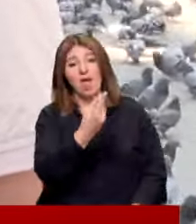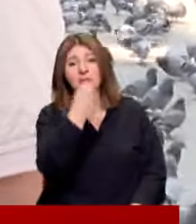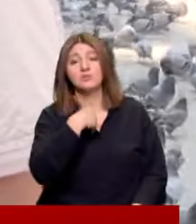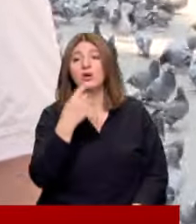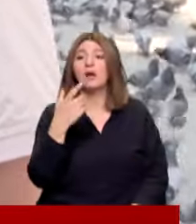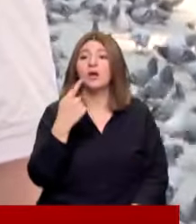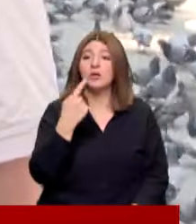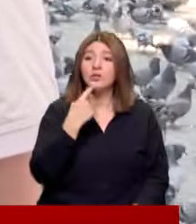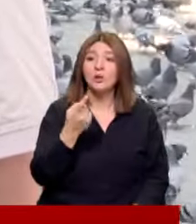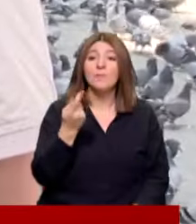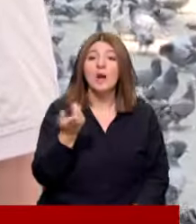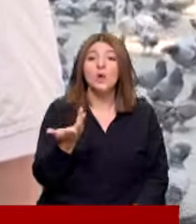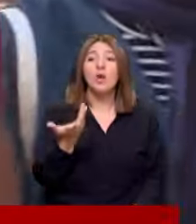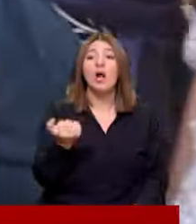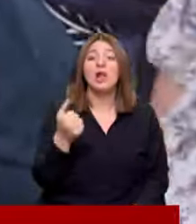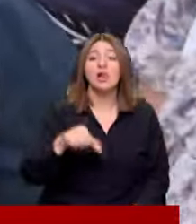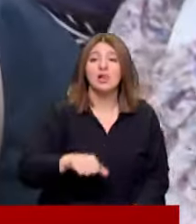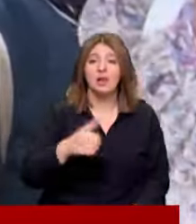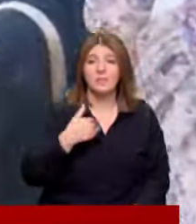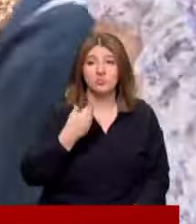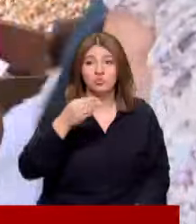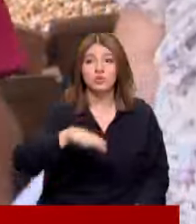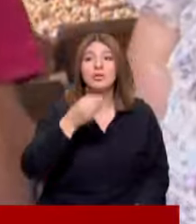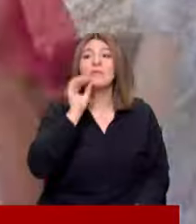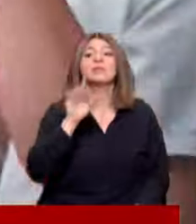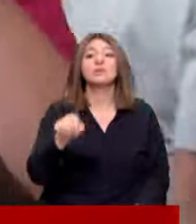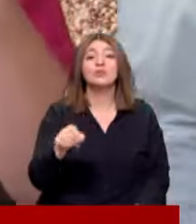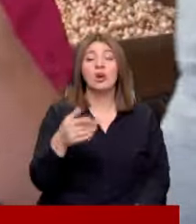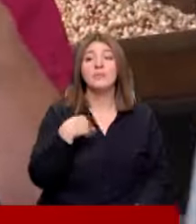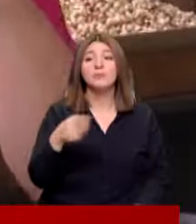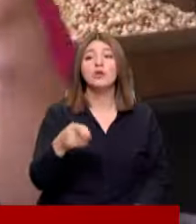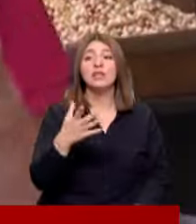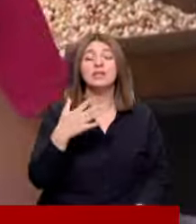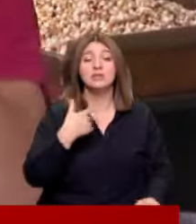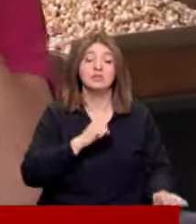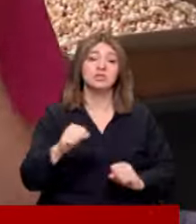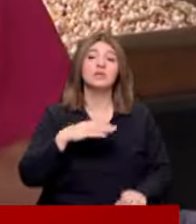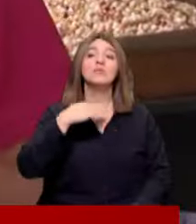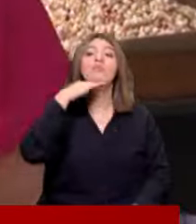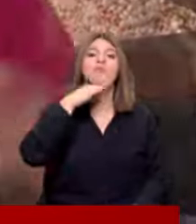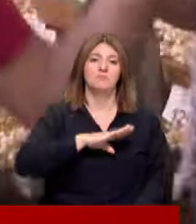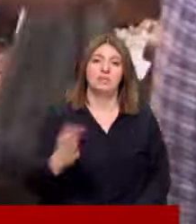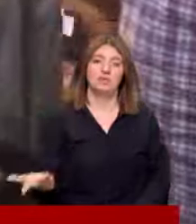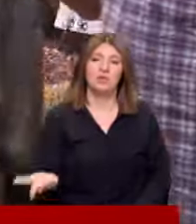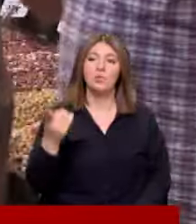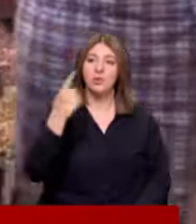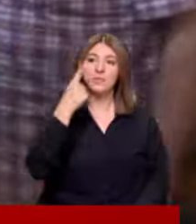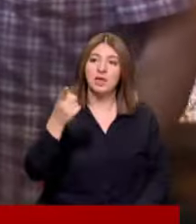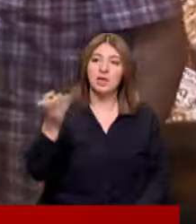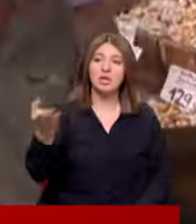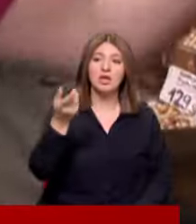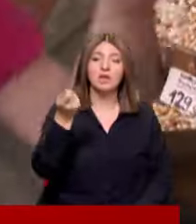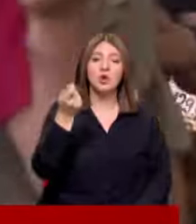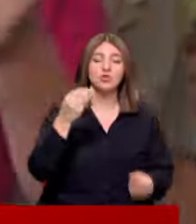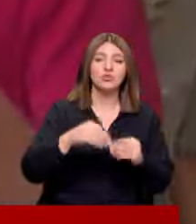Bangri yok Gütü yok Alamıyorsun Yani bizim çocuğumuz yemesin bunu Biz bunu artık ihsan ediyoruz Buramıza kadar geldi Buyurun bakın kaç lira